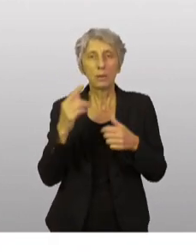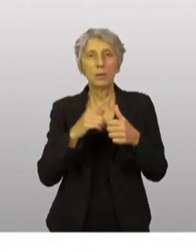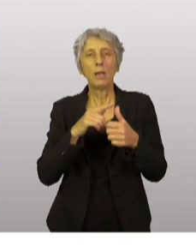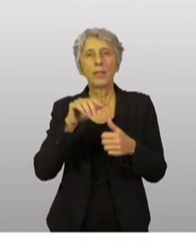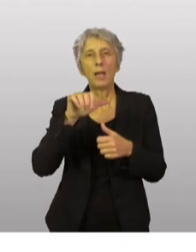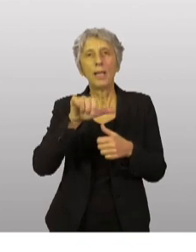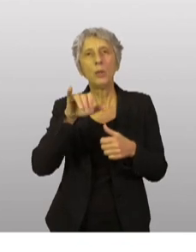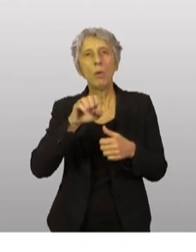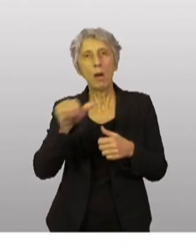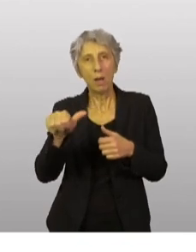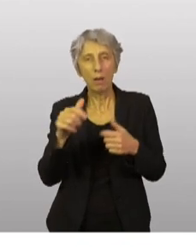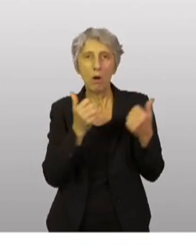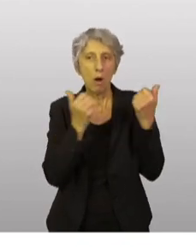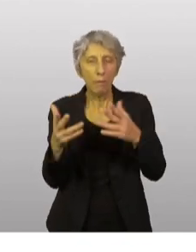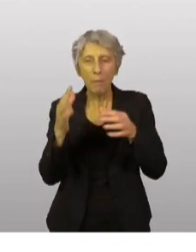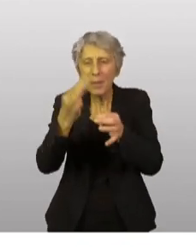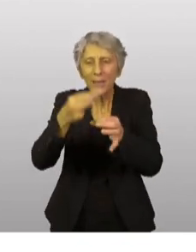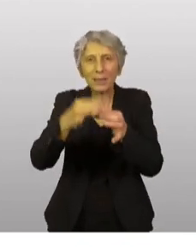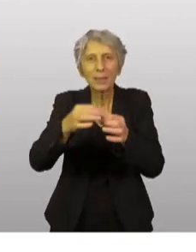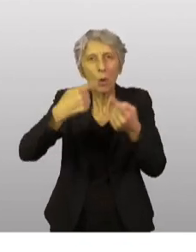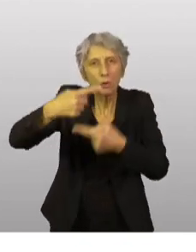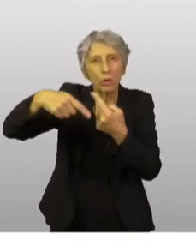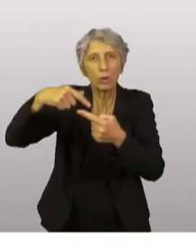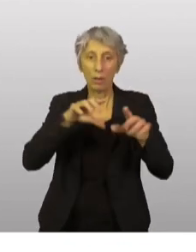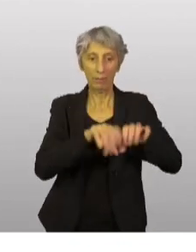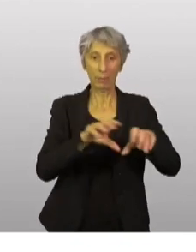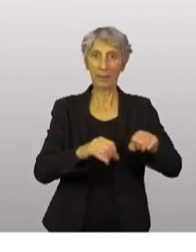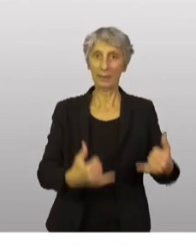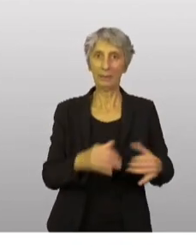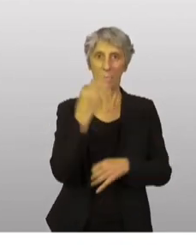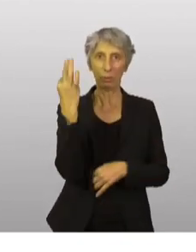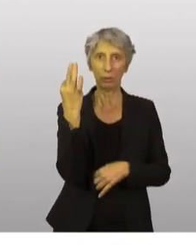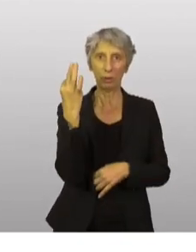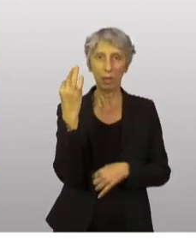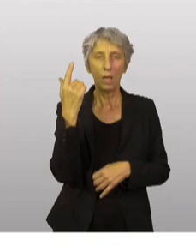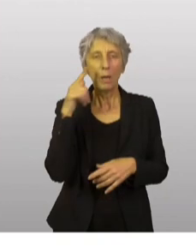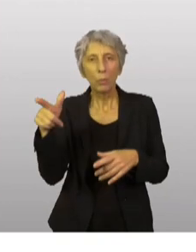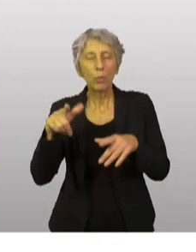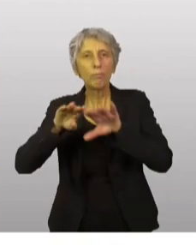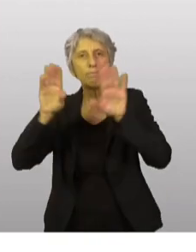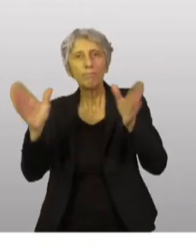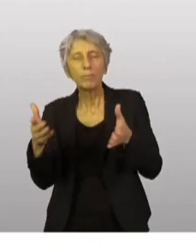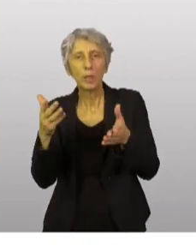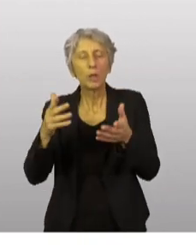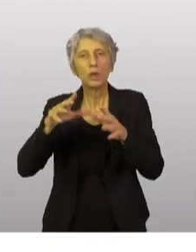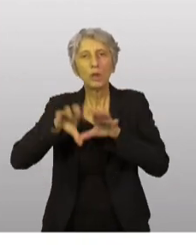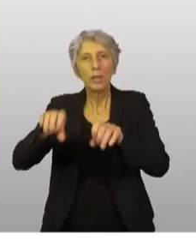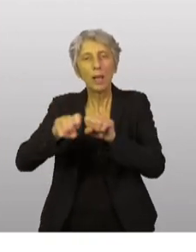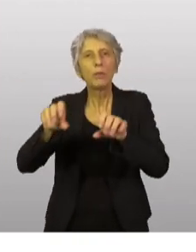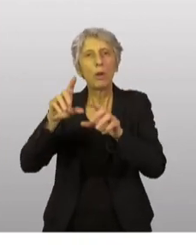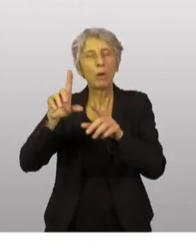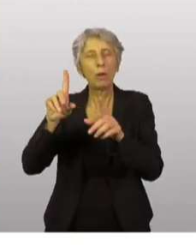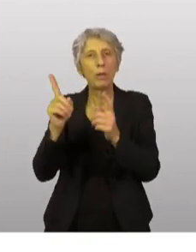des pièces de rechange fabriquées en France pour les générateurs de secours de la centrale sud,